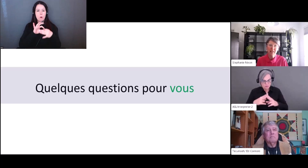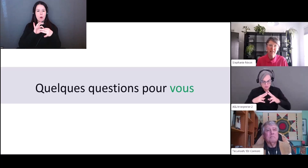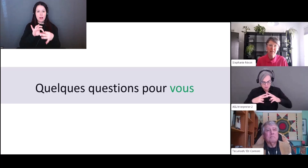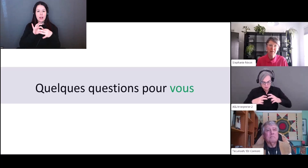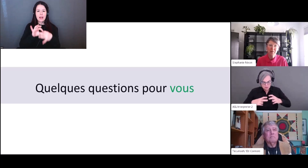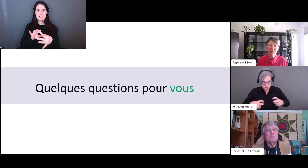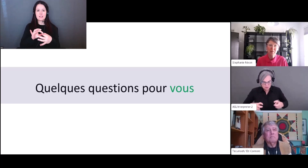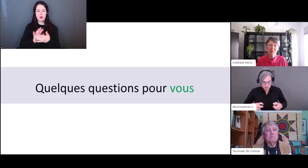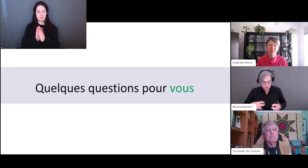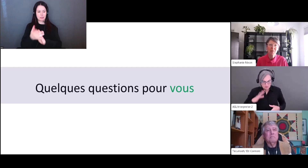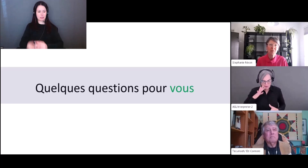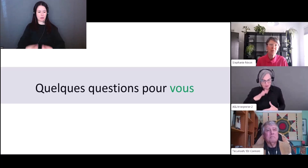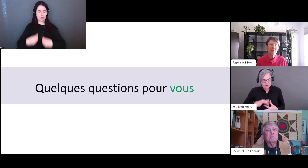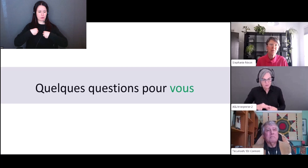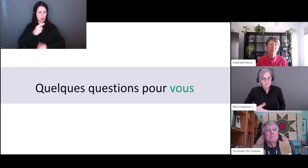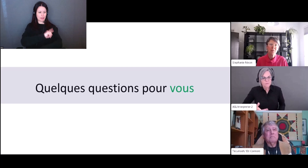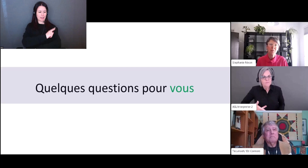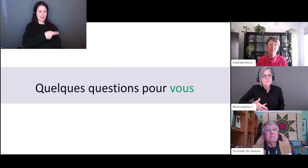pressé